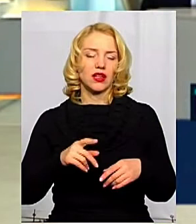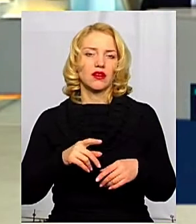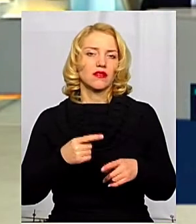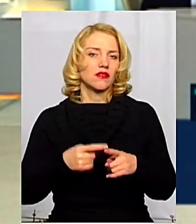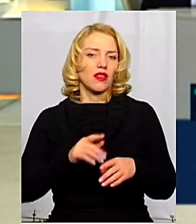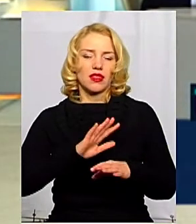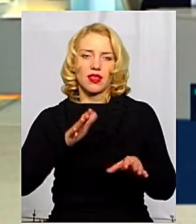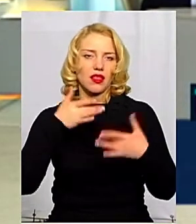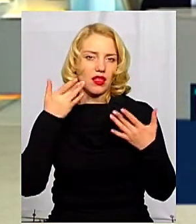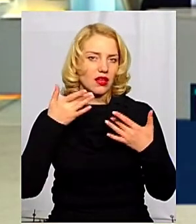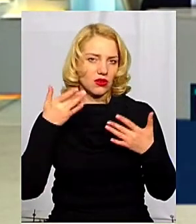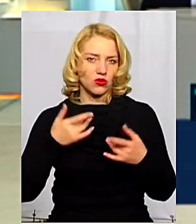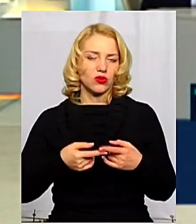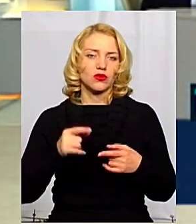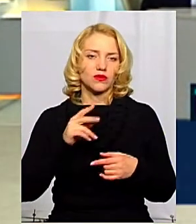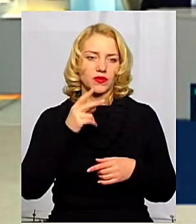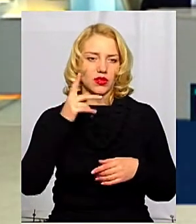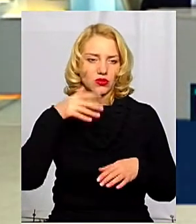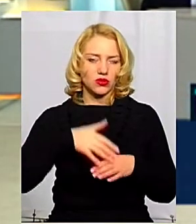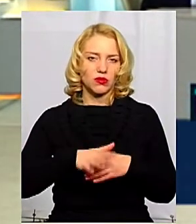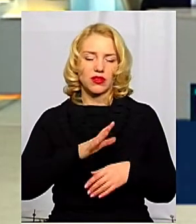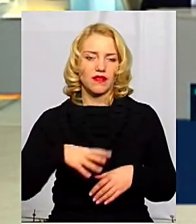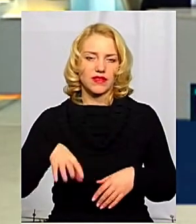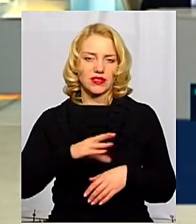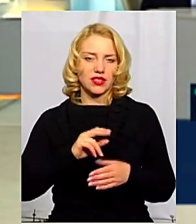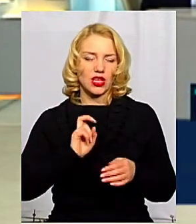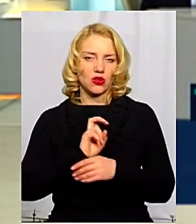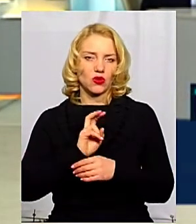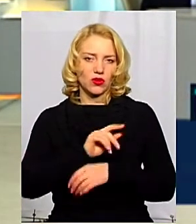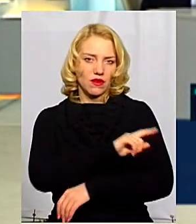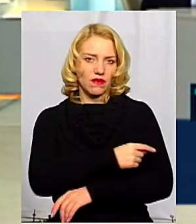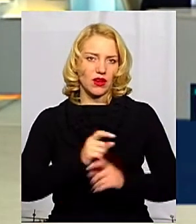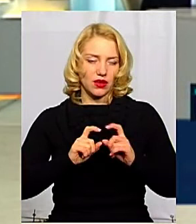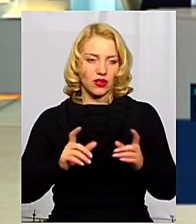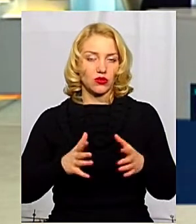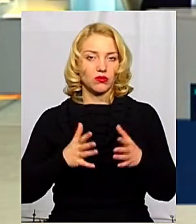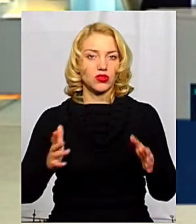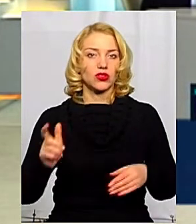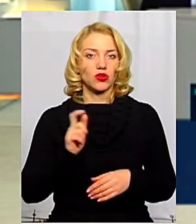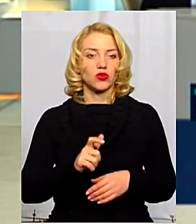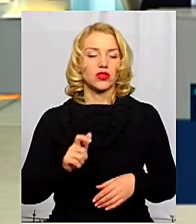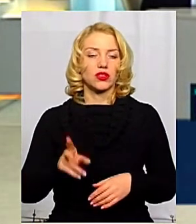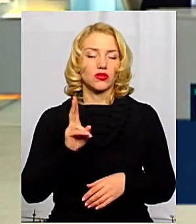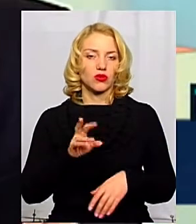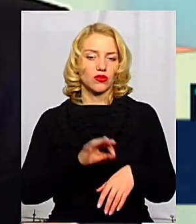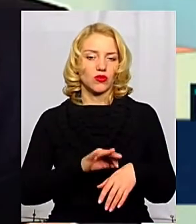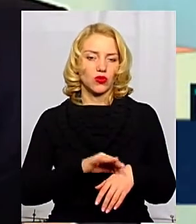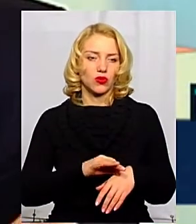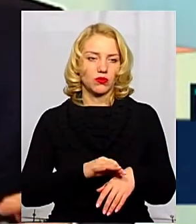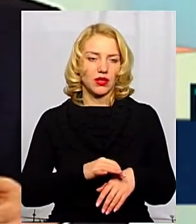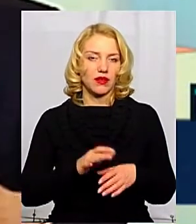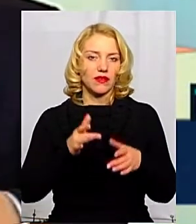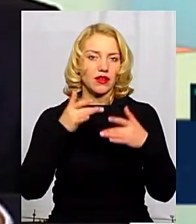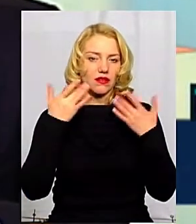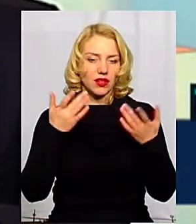нелегко. Ми ж розуміємо, що не всі йдуть в лікарню, так? Більша частина пацієнтів, в яких хвороба протікає